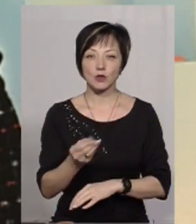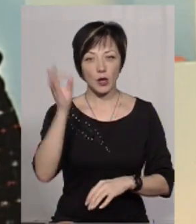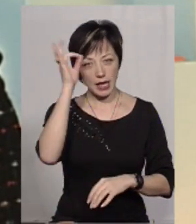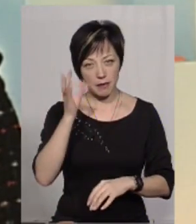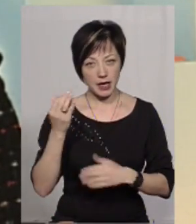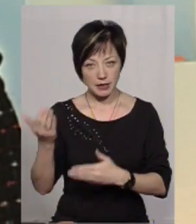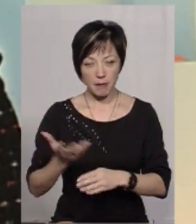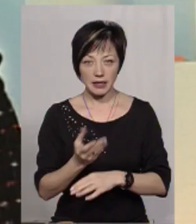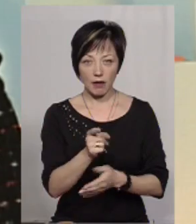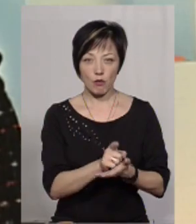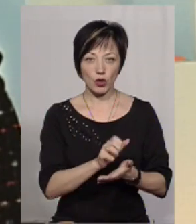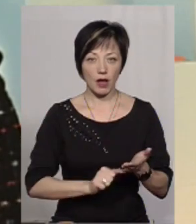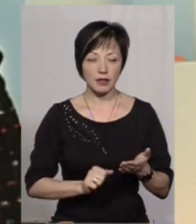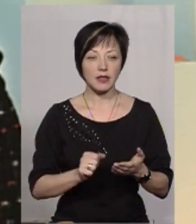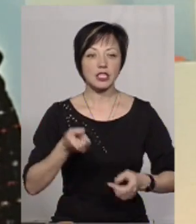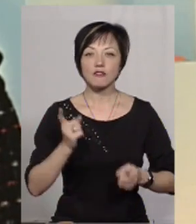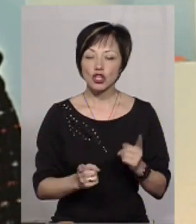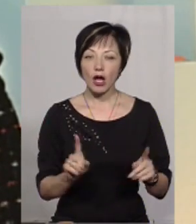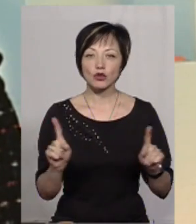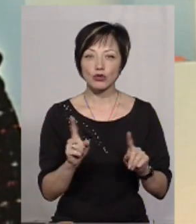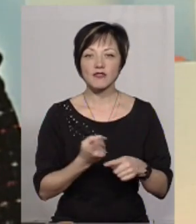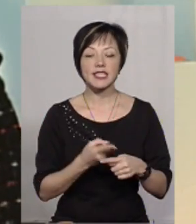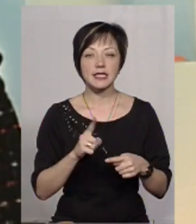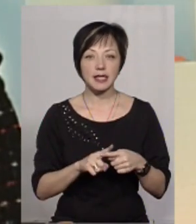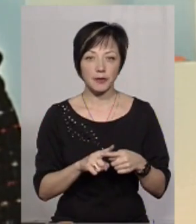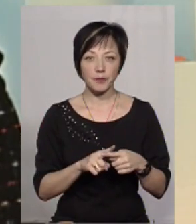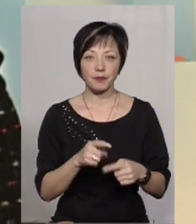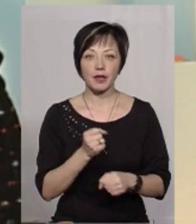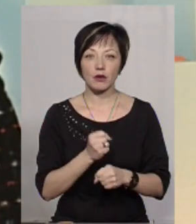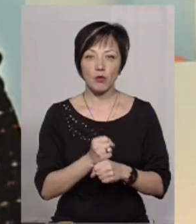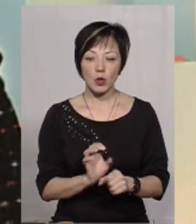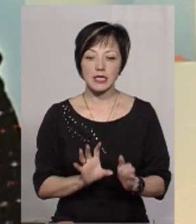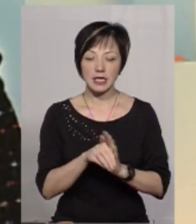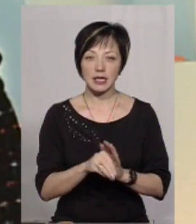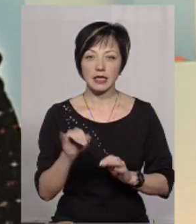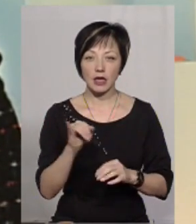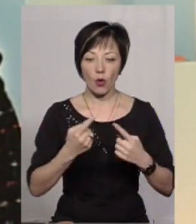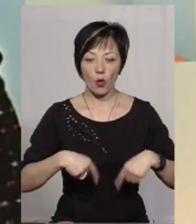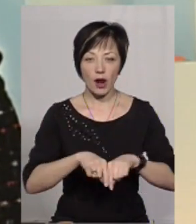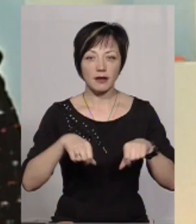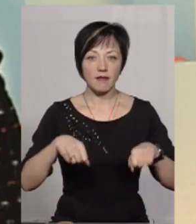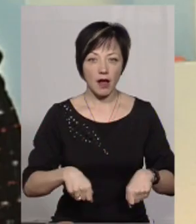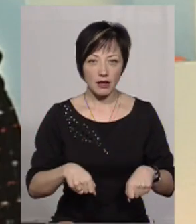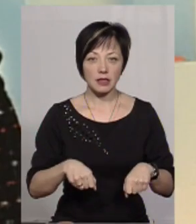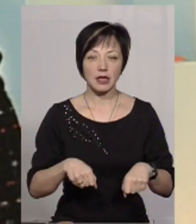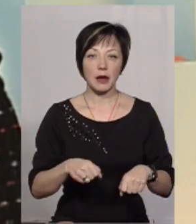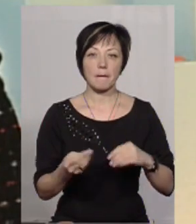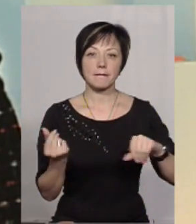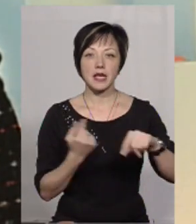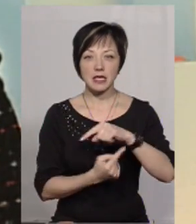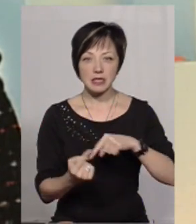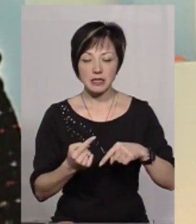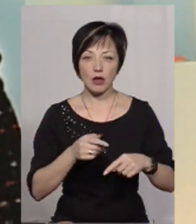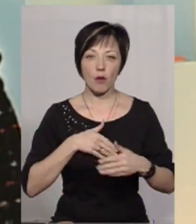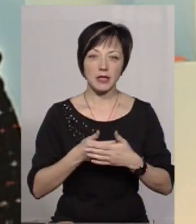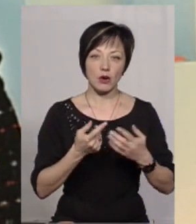німецькими платниками податків. Звичайно, що у цій роботі задіяні і органи влади, бізнес,